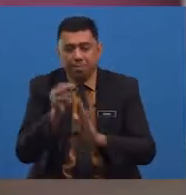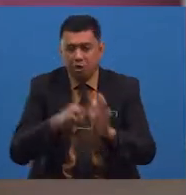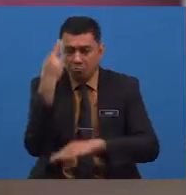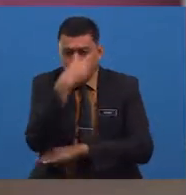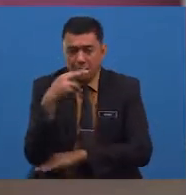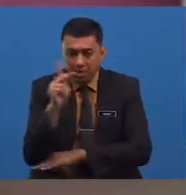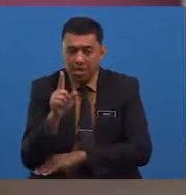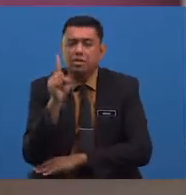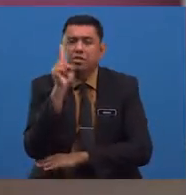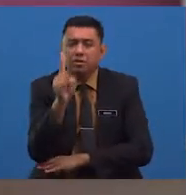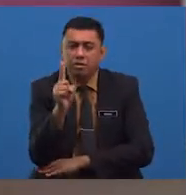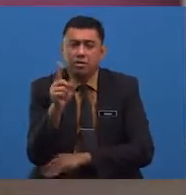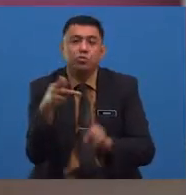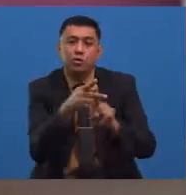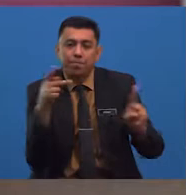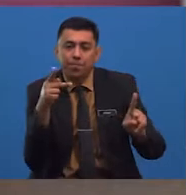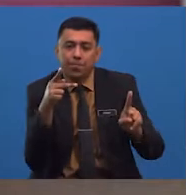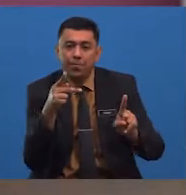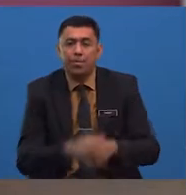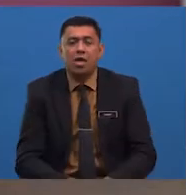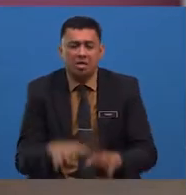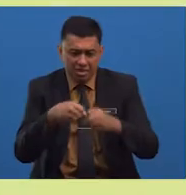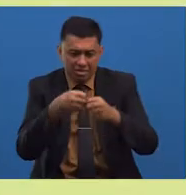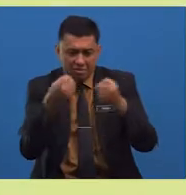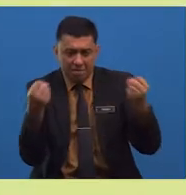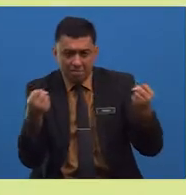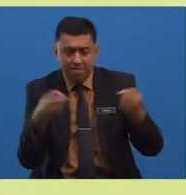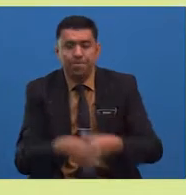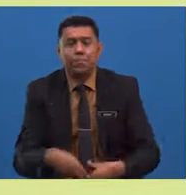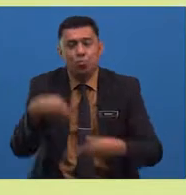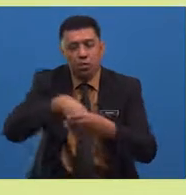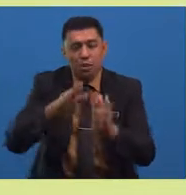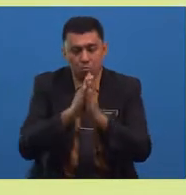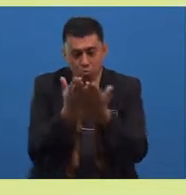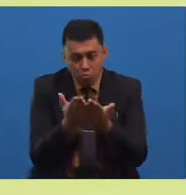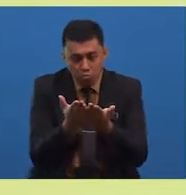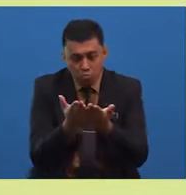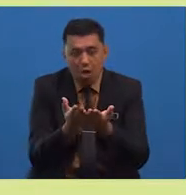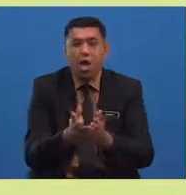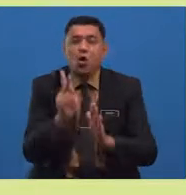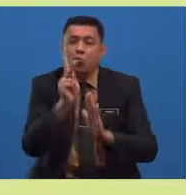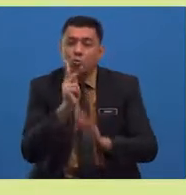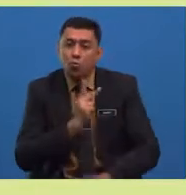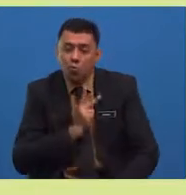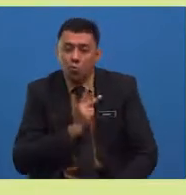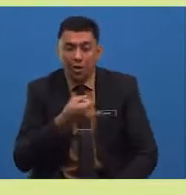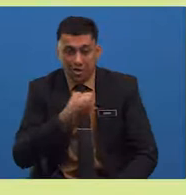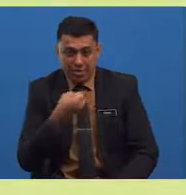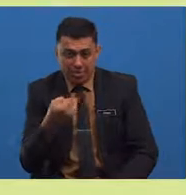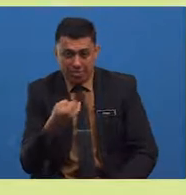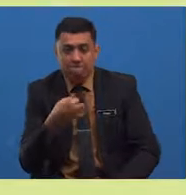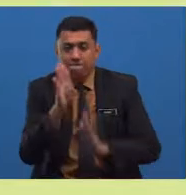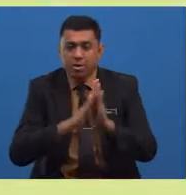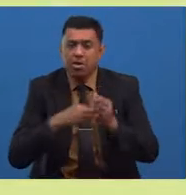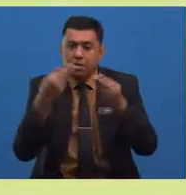salah satu daripada komponen sastra. Dalam buku antologi, ku ingin berterima